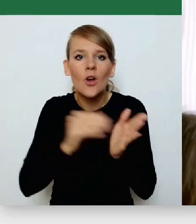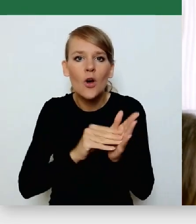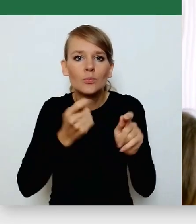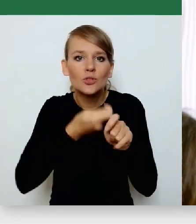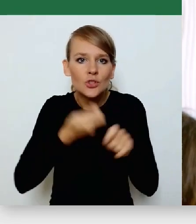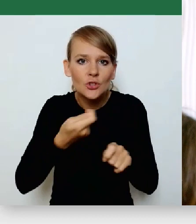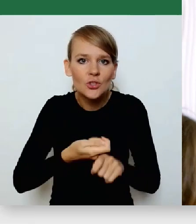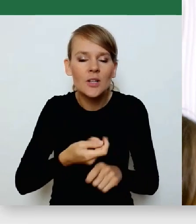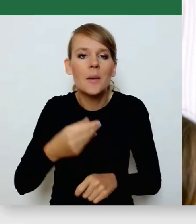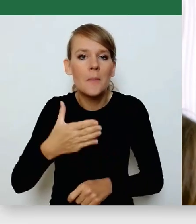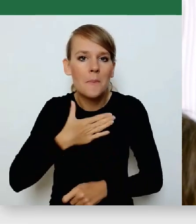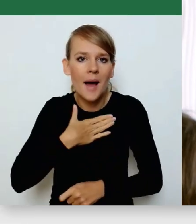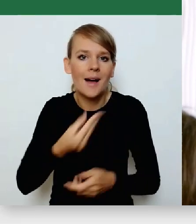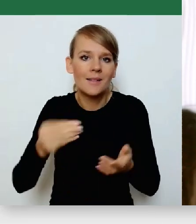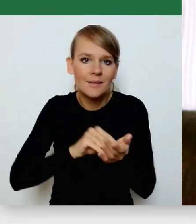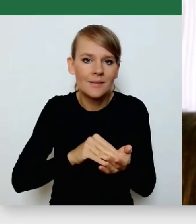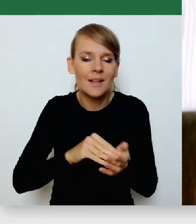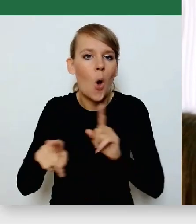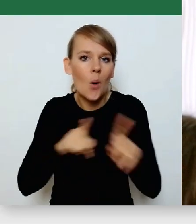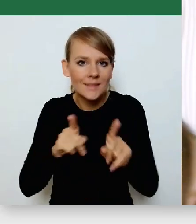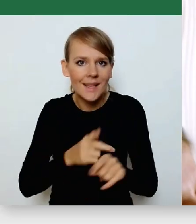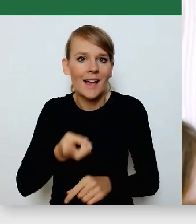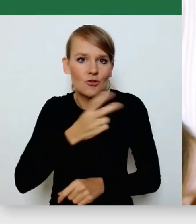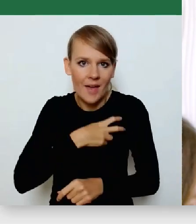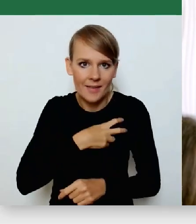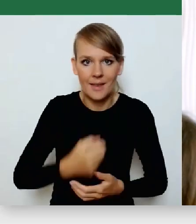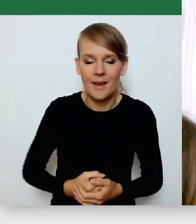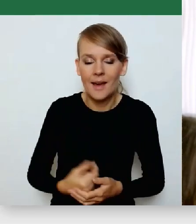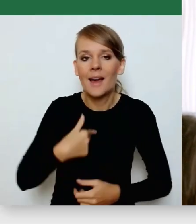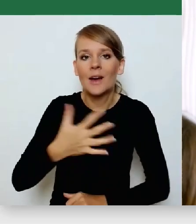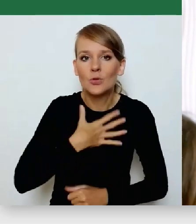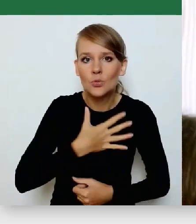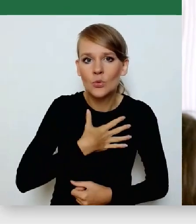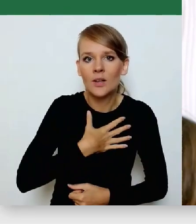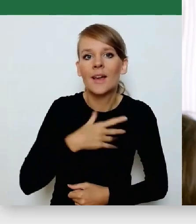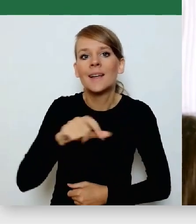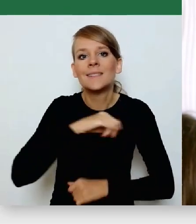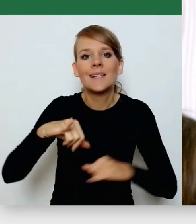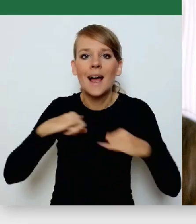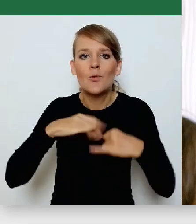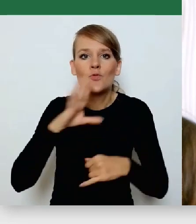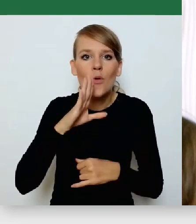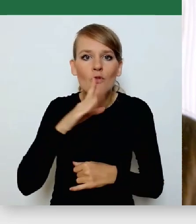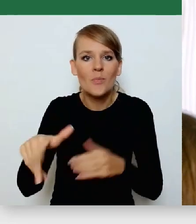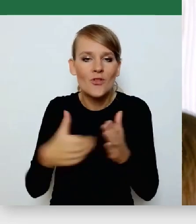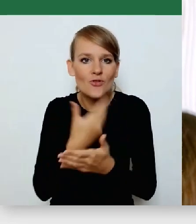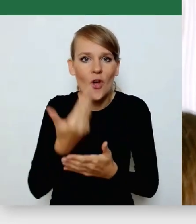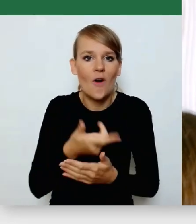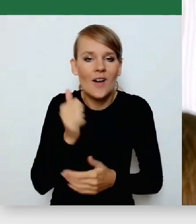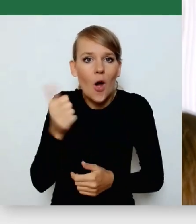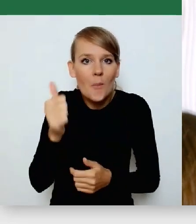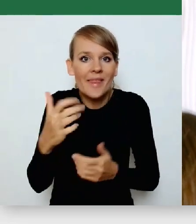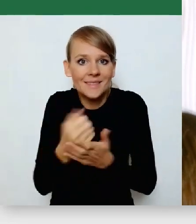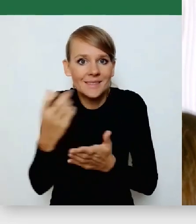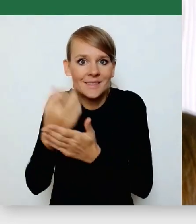Ja siedzę i szyję. I takie mam wrażenie, że samorządy właśnie zdobywają te sprawności w rozwiązywaniu kryzysów i zaraz zabraknie nam